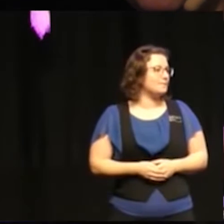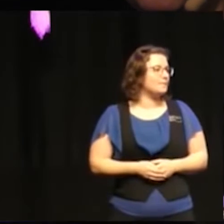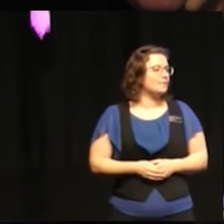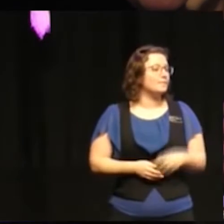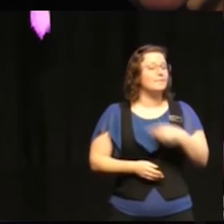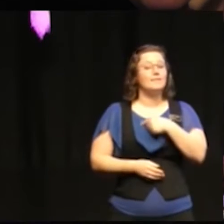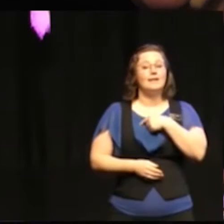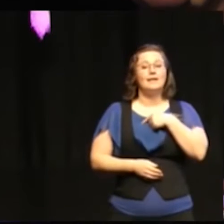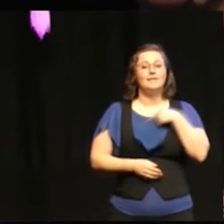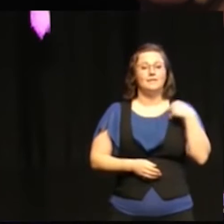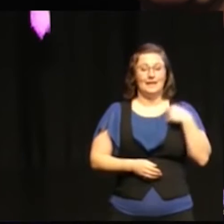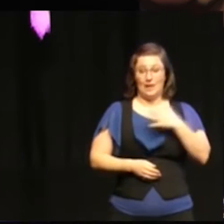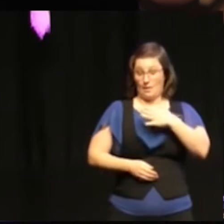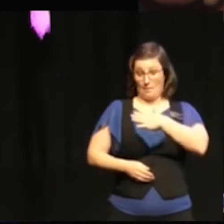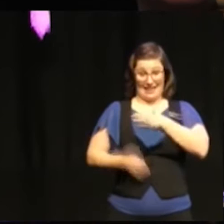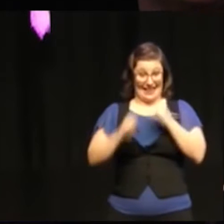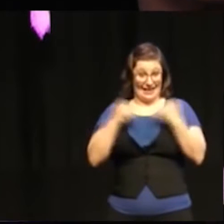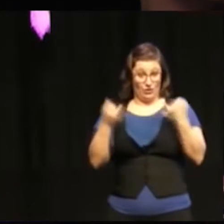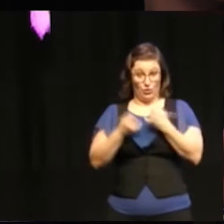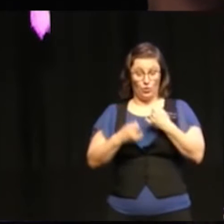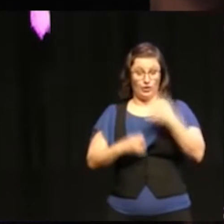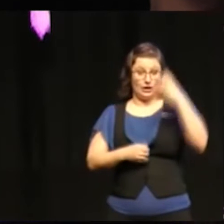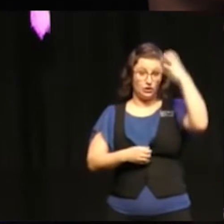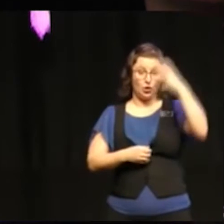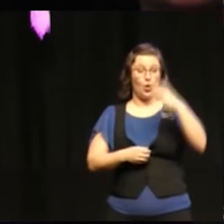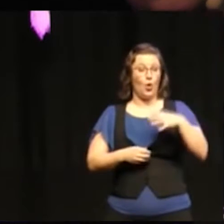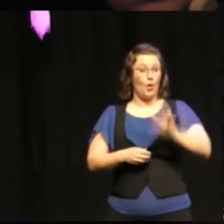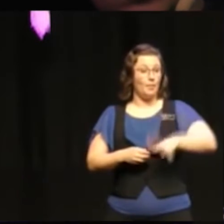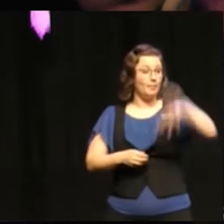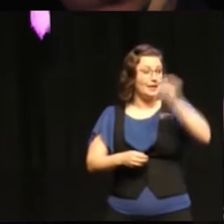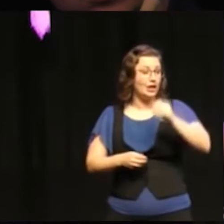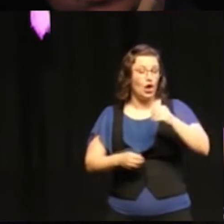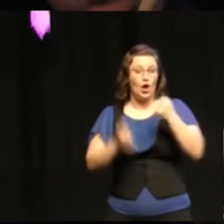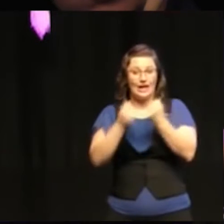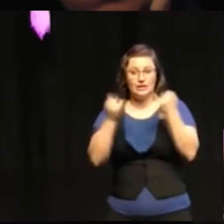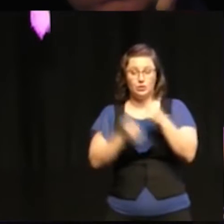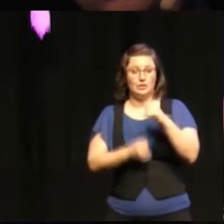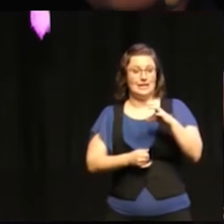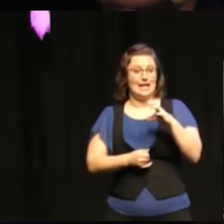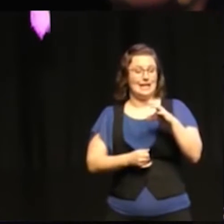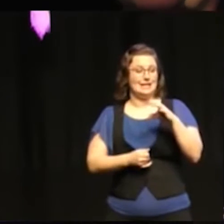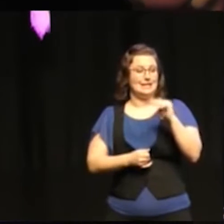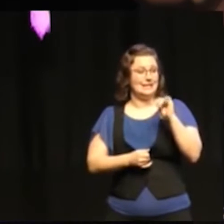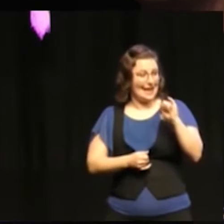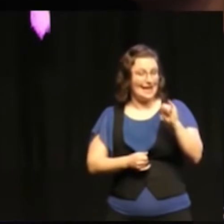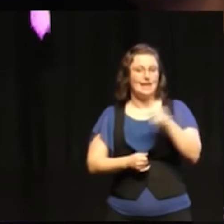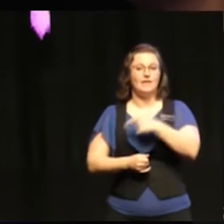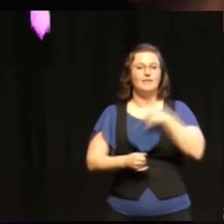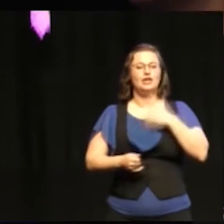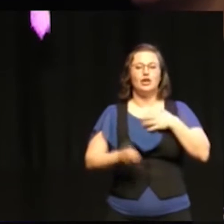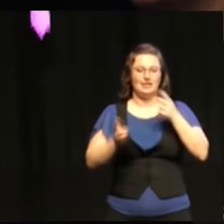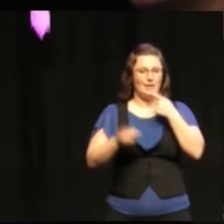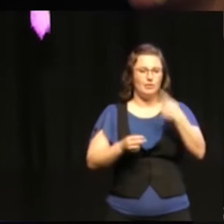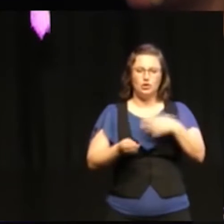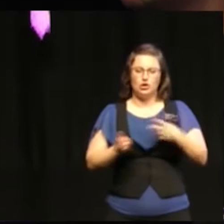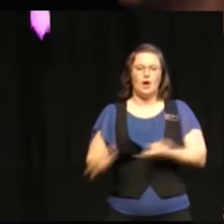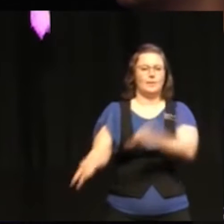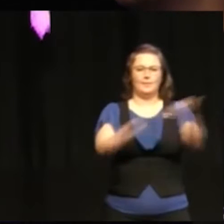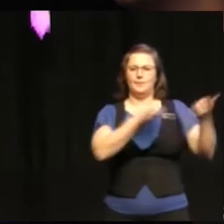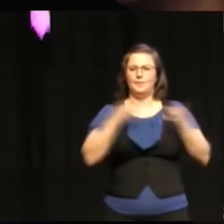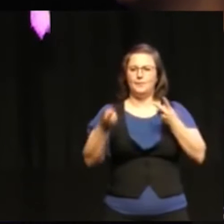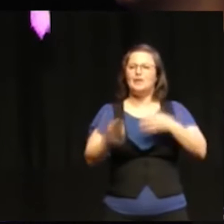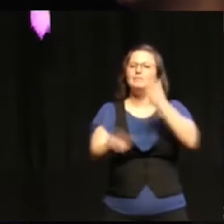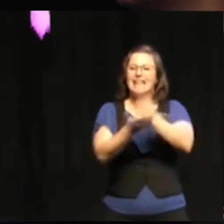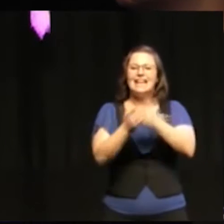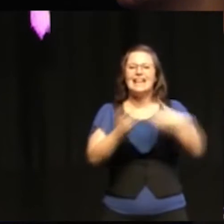In this institution I've worked on at Stockholm Envarmid Institute, that this universality, which we've also taken up, Det vill säga att de